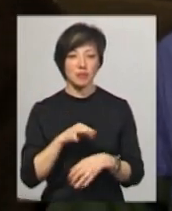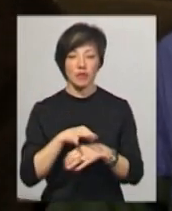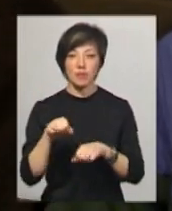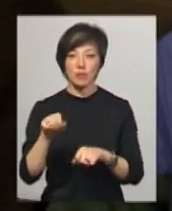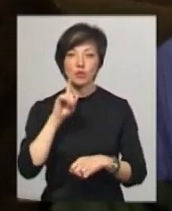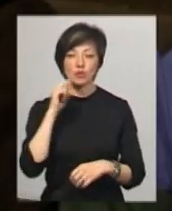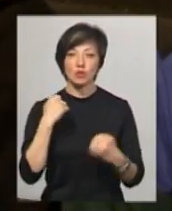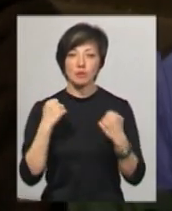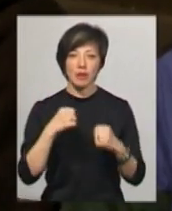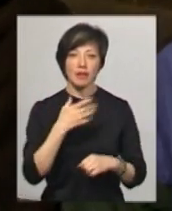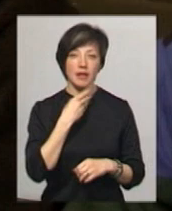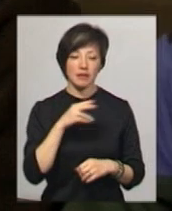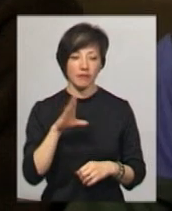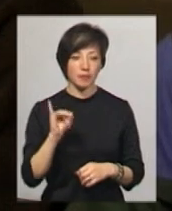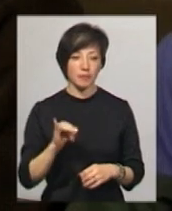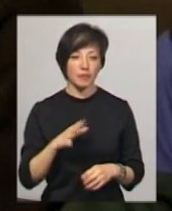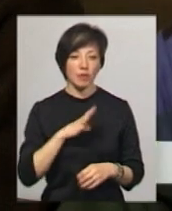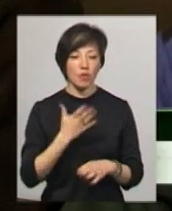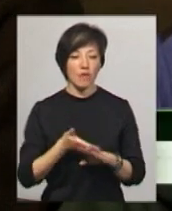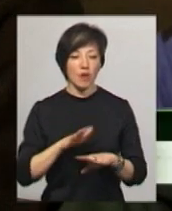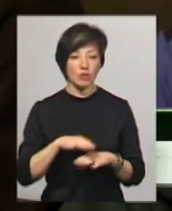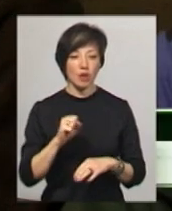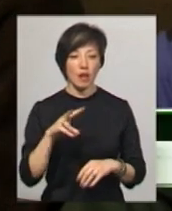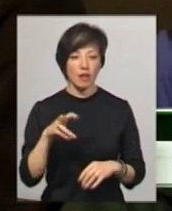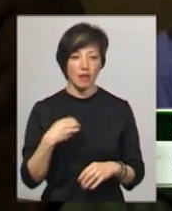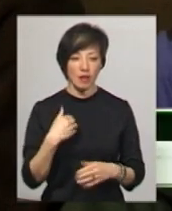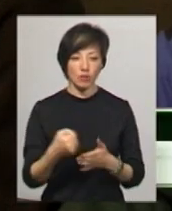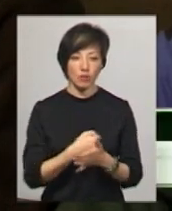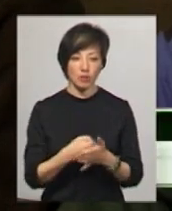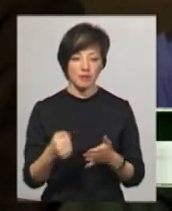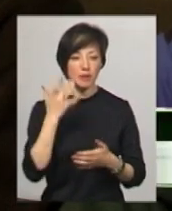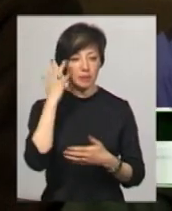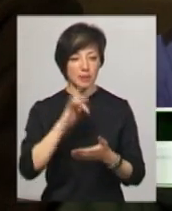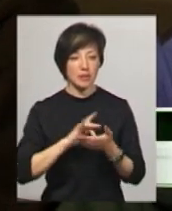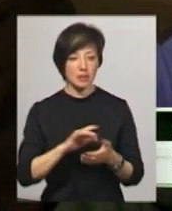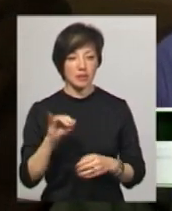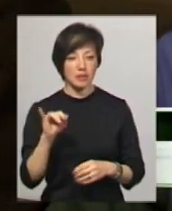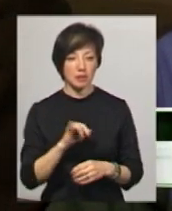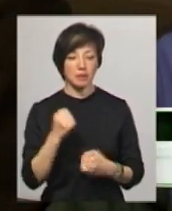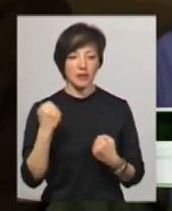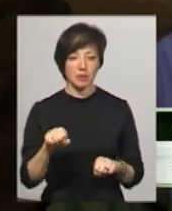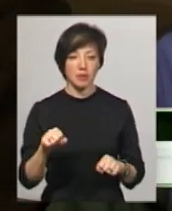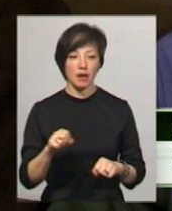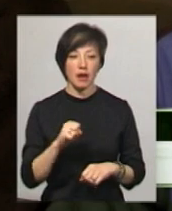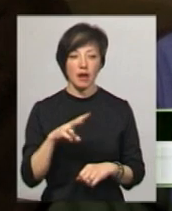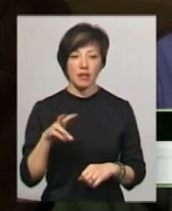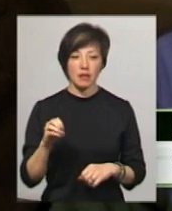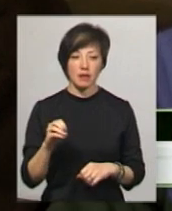з юним спортсменом з Литви. Було важко, але я добився мети і переміг. Але